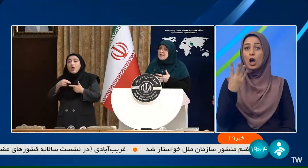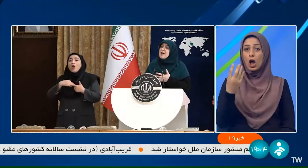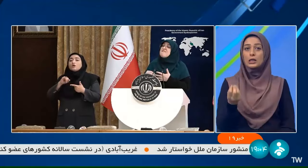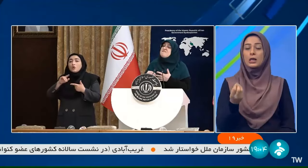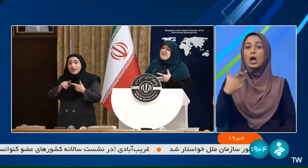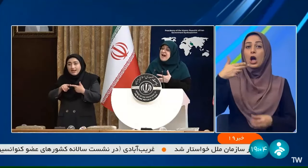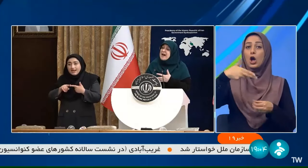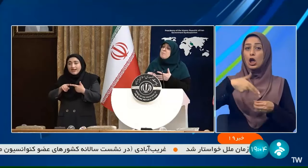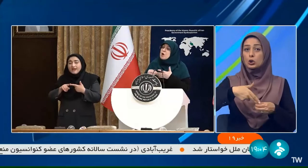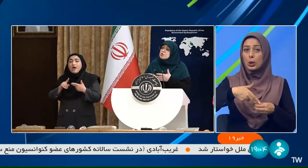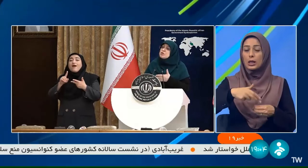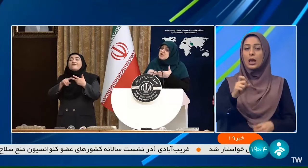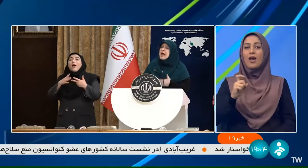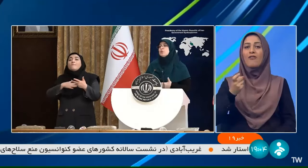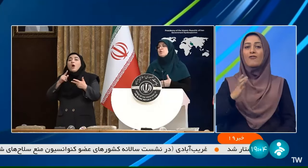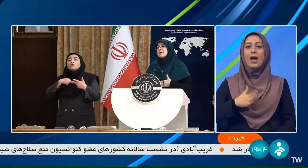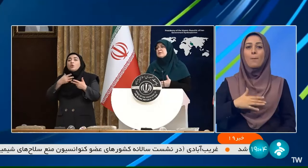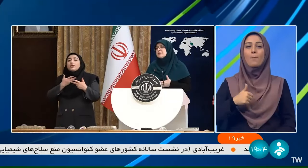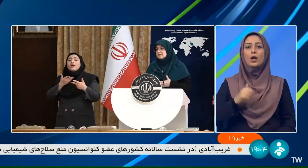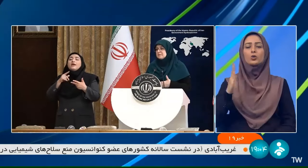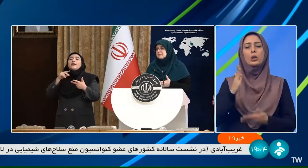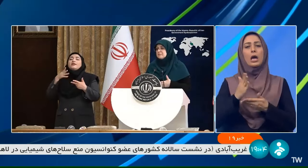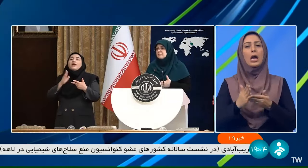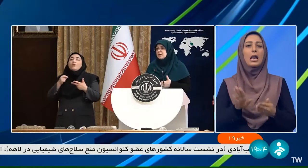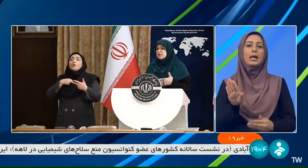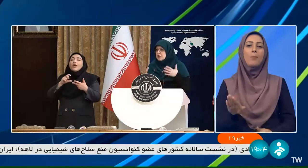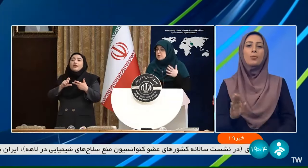و این و مازد کمگوگرده